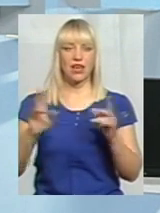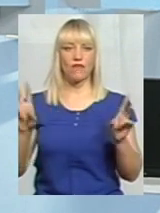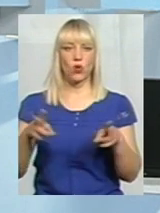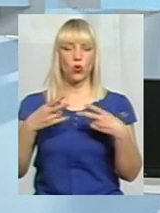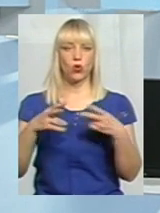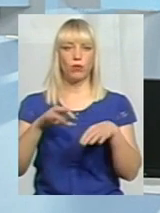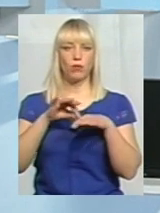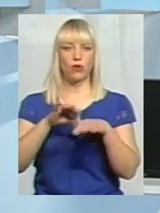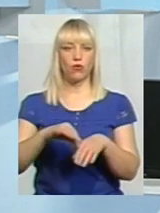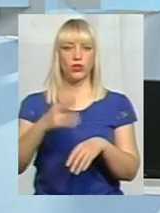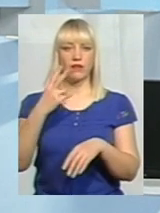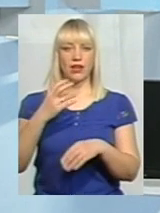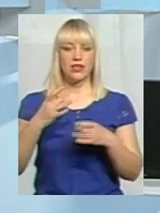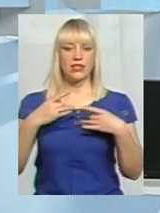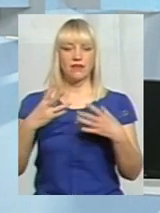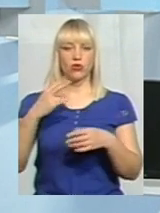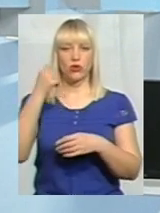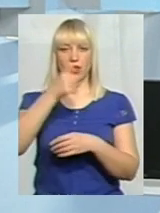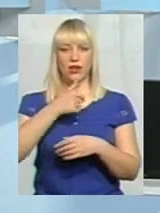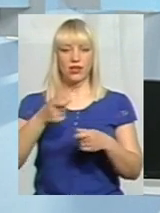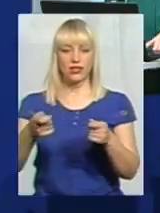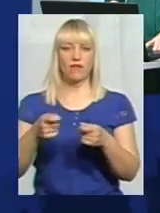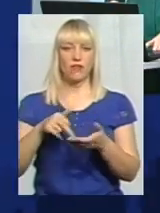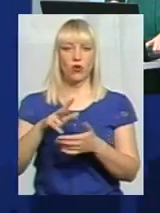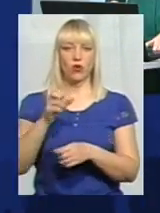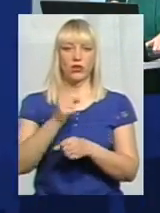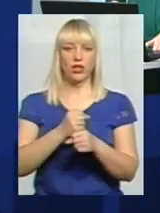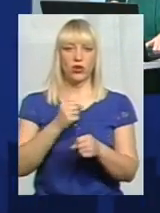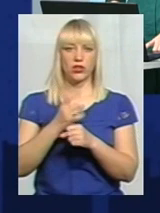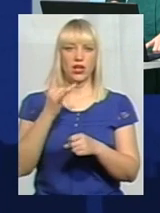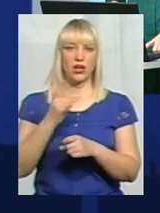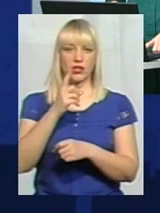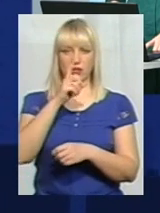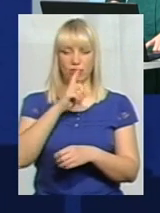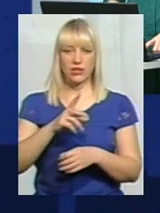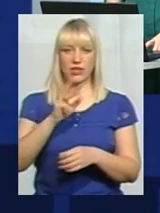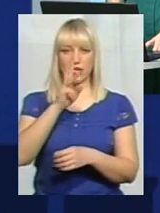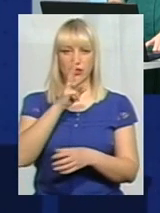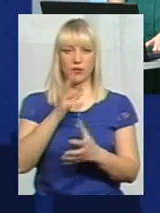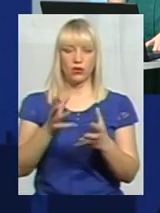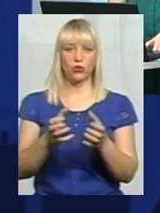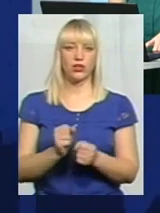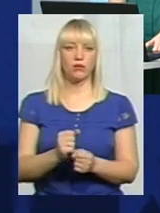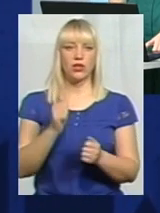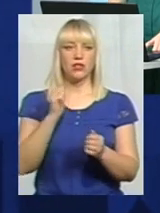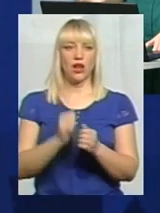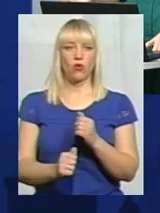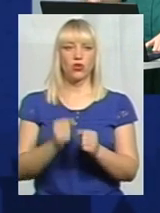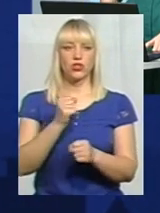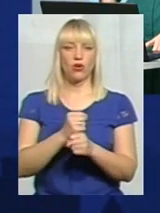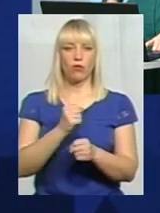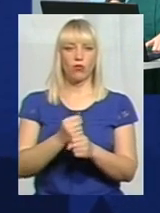проходить два свята на рік. Завідуючий на роботу виходить раз на місяць, а зароблату отримує за кожен робочий день. Це тільки у нас так в селі?